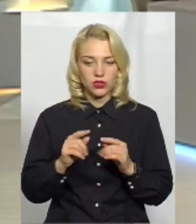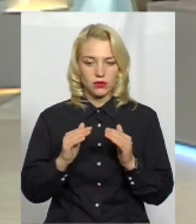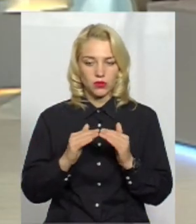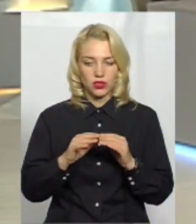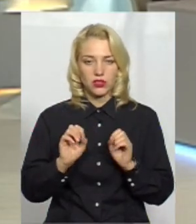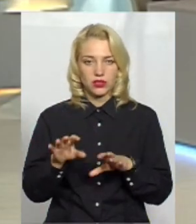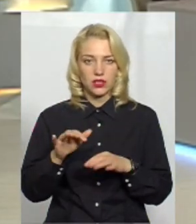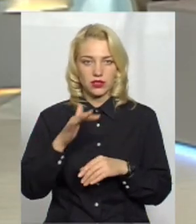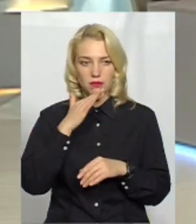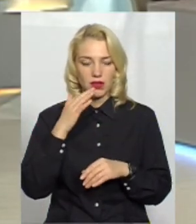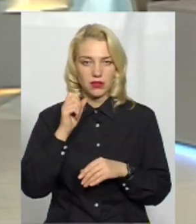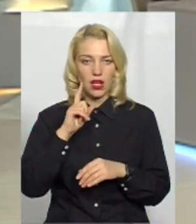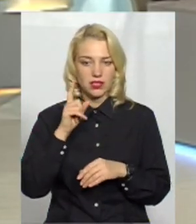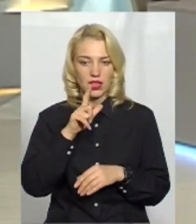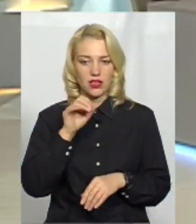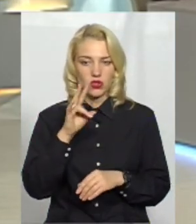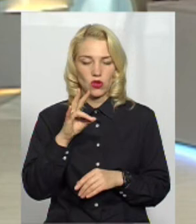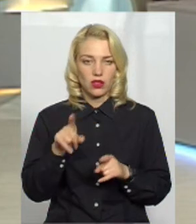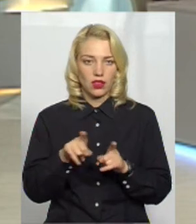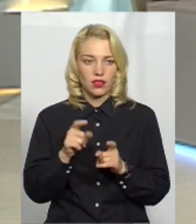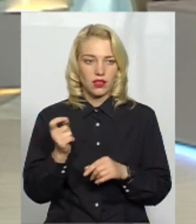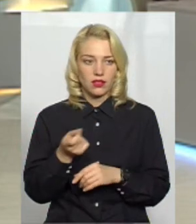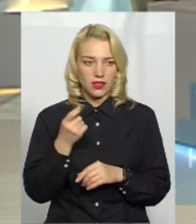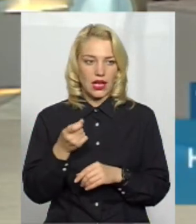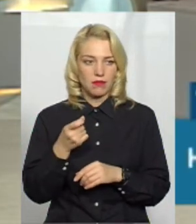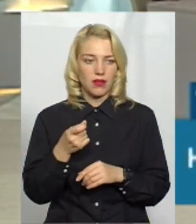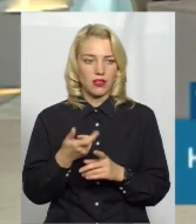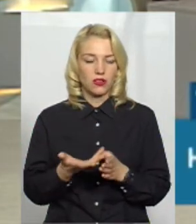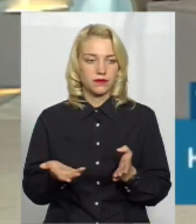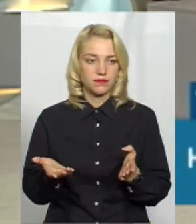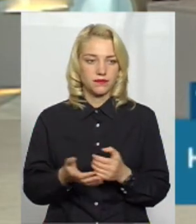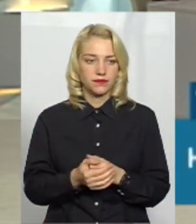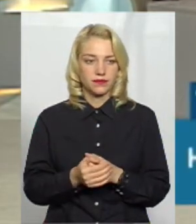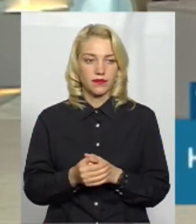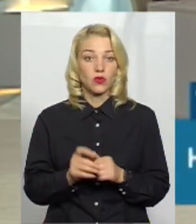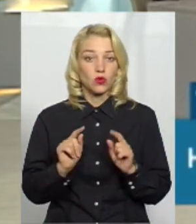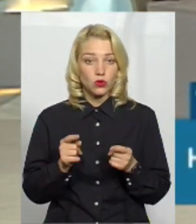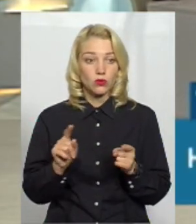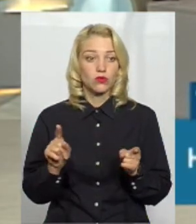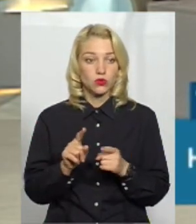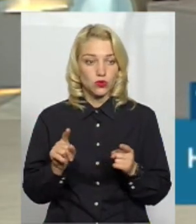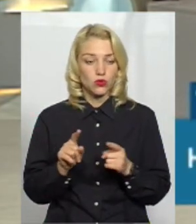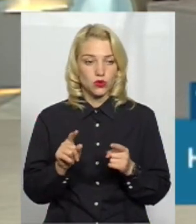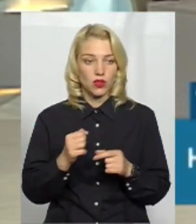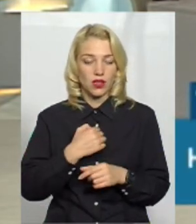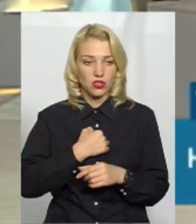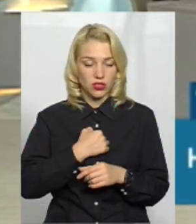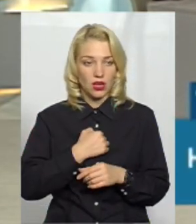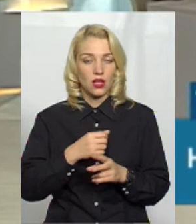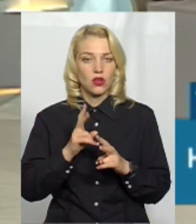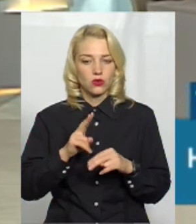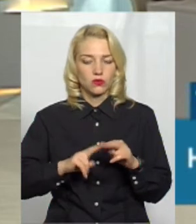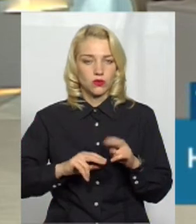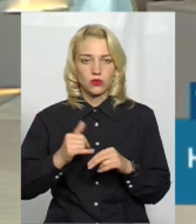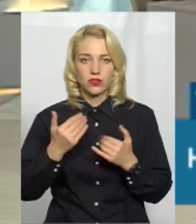здається, багато, а зелених зон біля них так мало? Ну, практично вони є непомітними. Тому що, на жаль, ті, хто